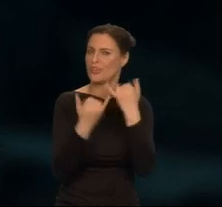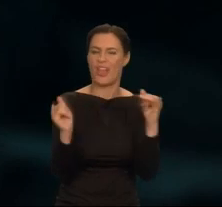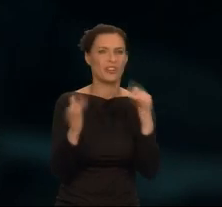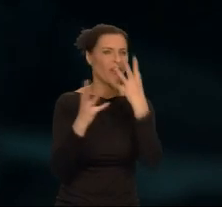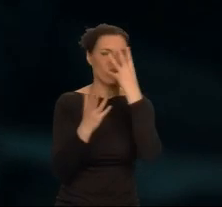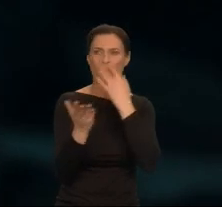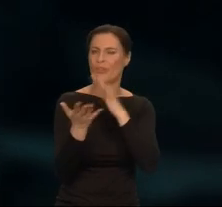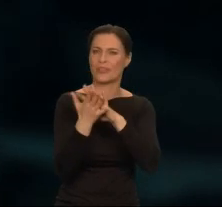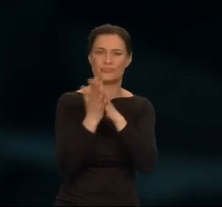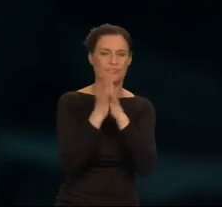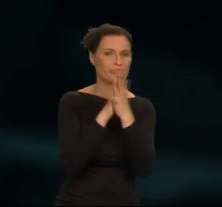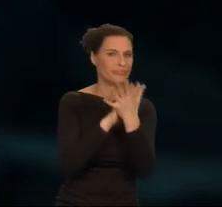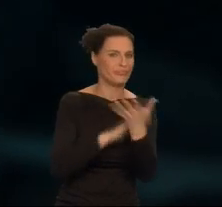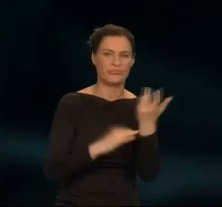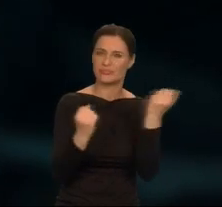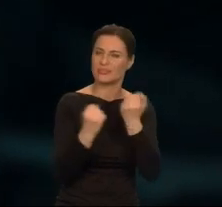Jak nigdy dotąd.